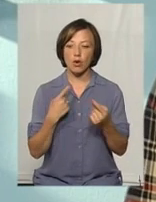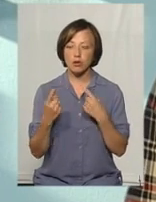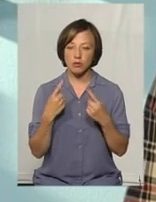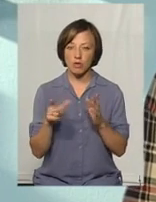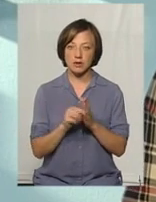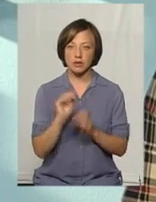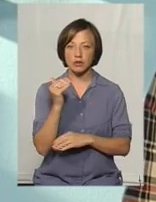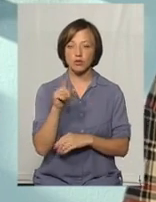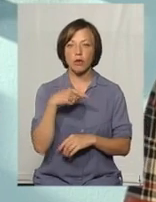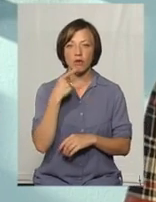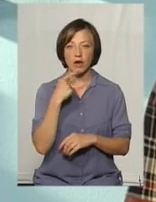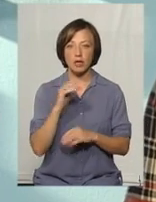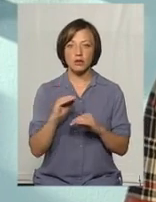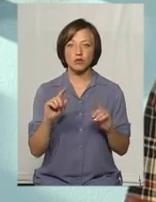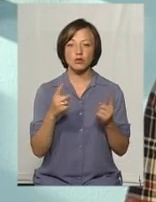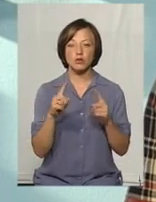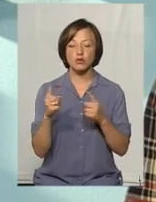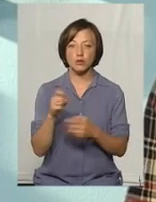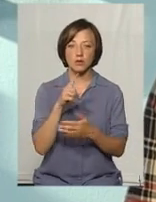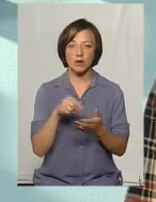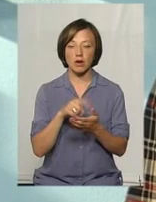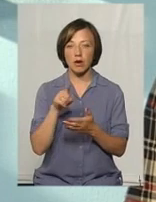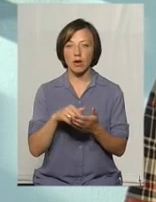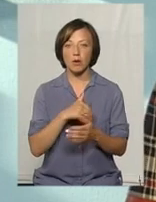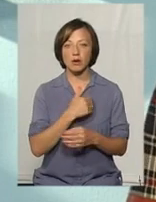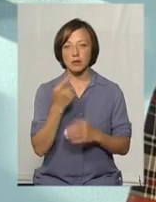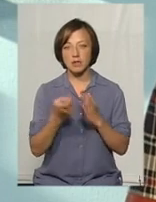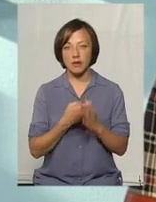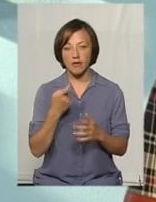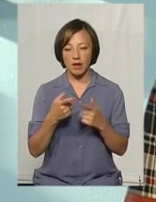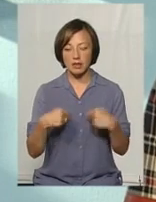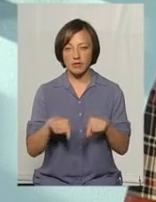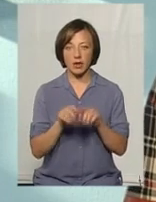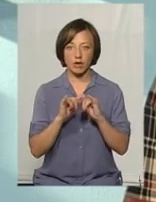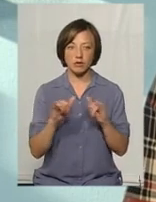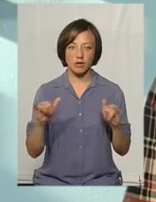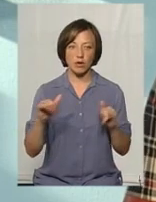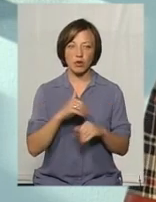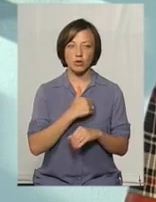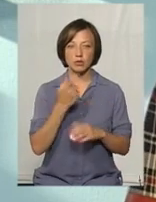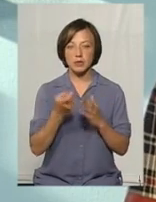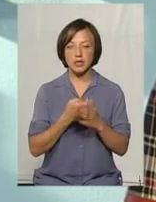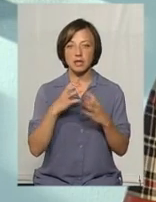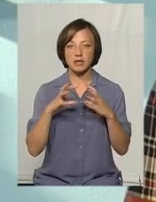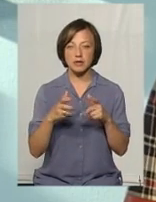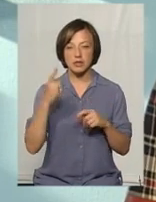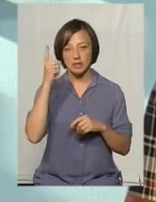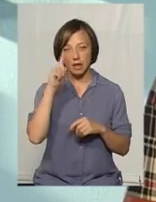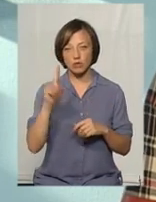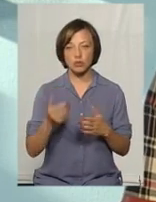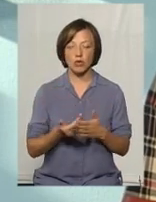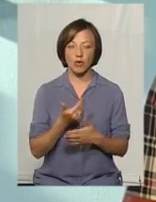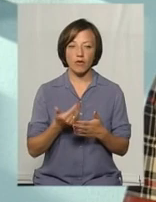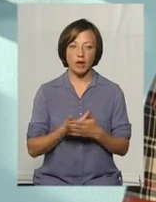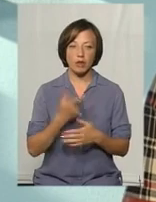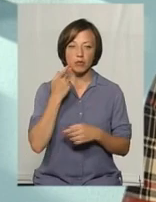дитиною. Чому говорять, що діти чумучки? Вони хочуть, у них пізнавальна сфера розвивається, вони хочуть пізнати світ, знати щось нове.